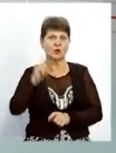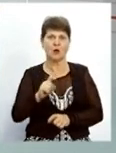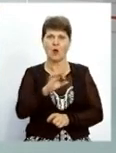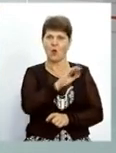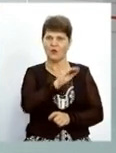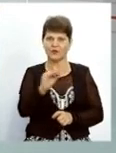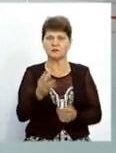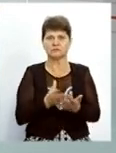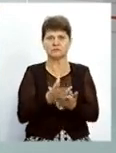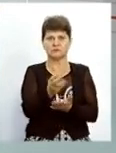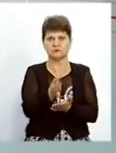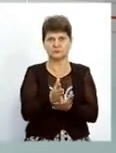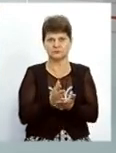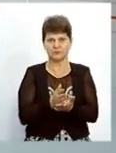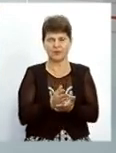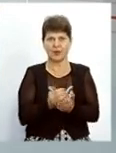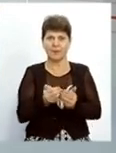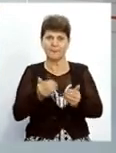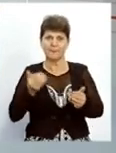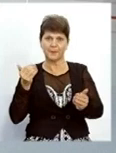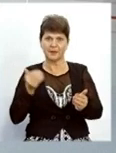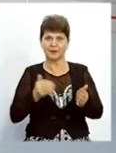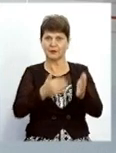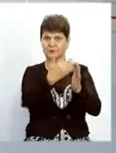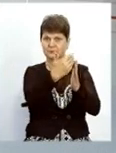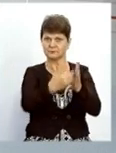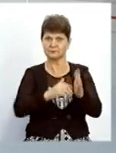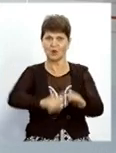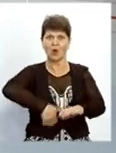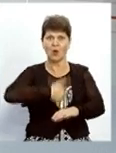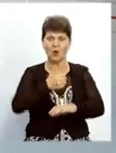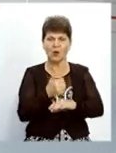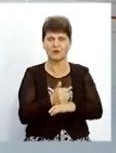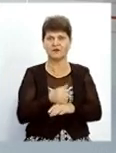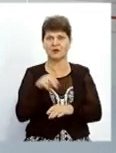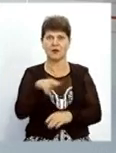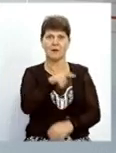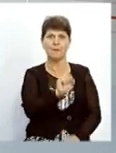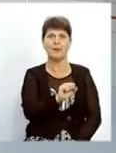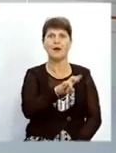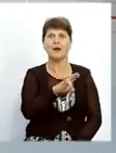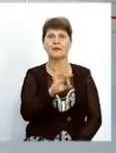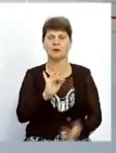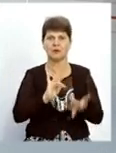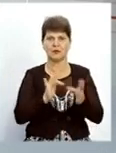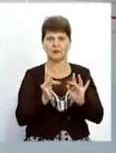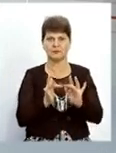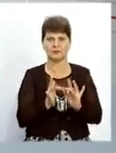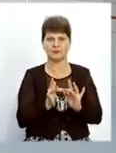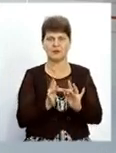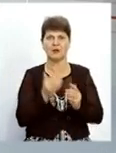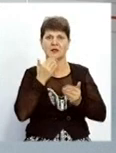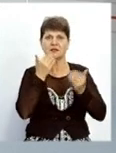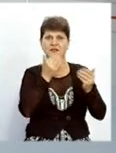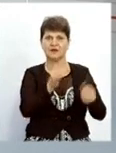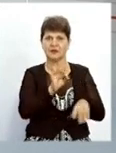запровадили платні послуги. Напередодні прайс-лист оприлюднив головний лікар Василь Паненко у інтернет-мережі. При зверненні